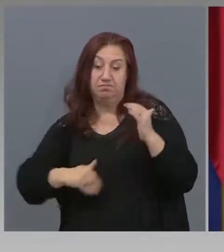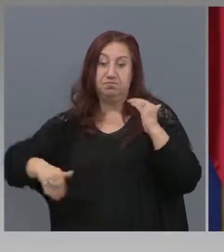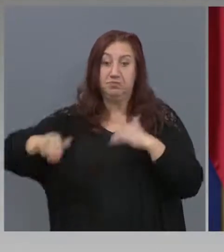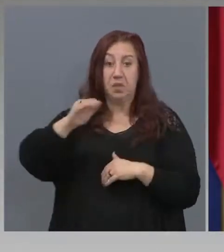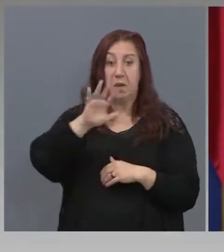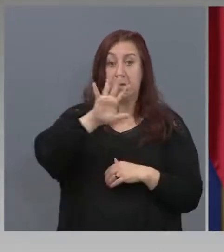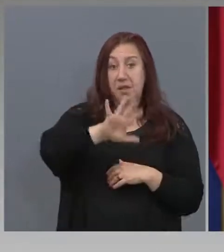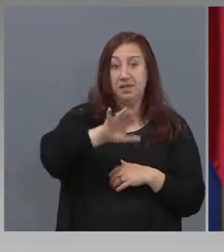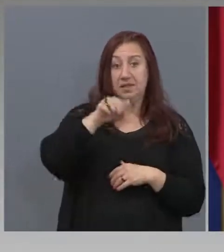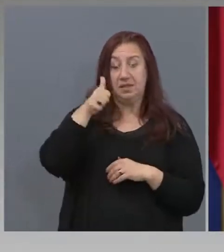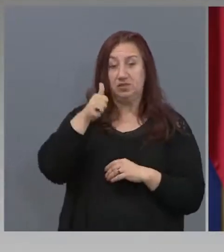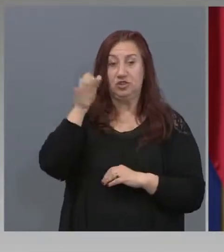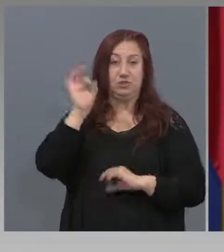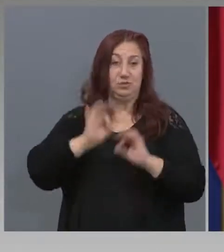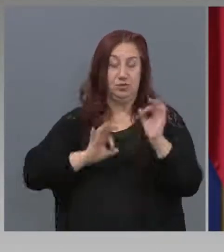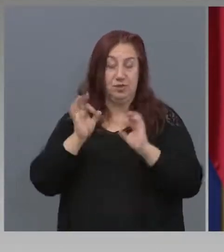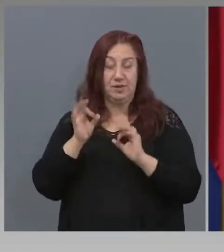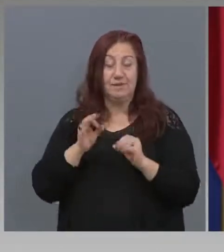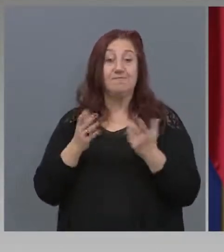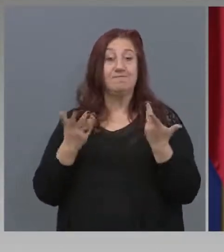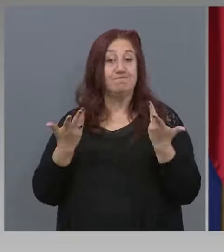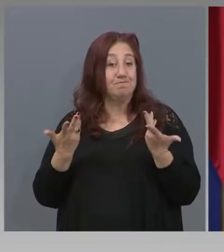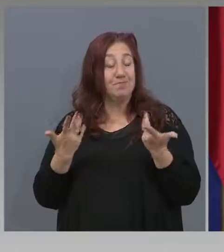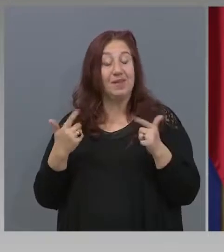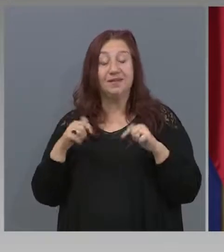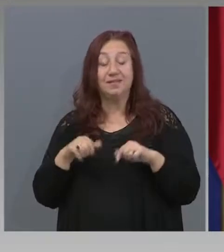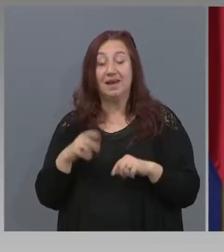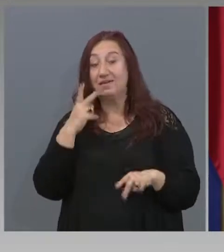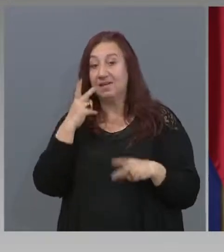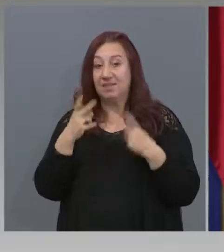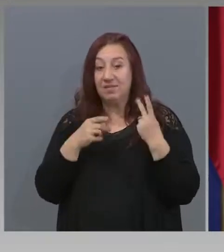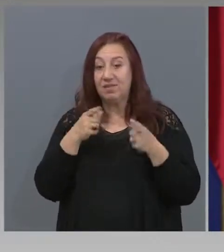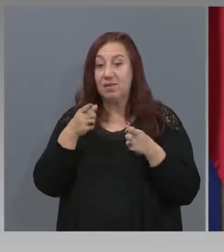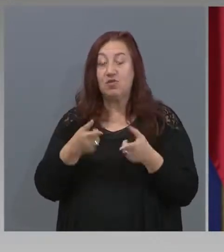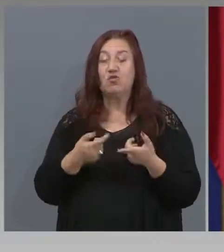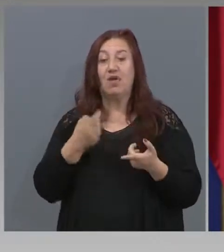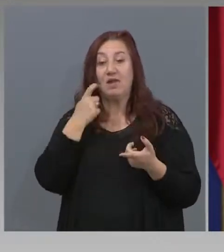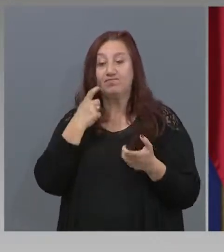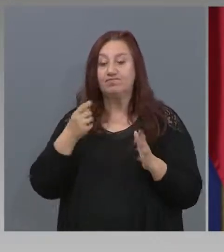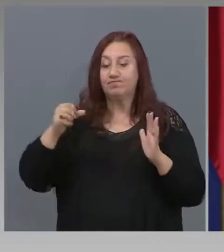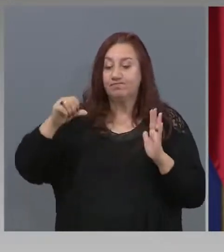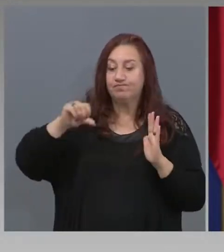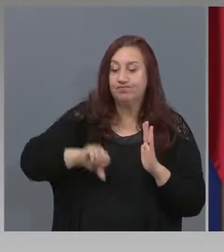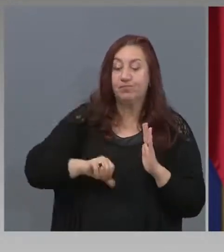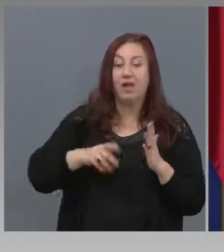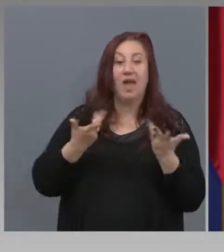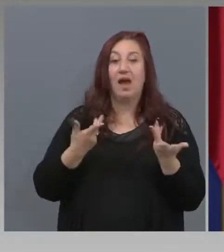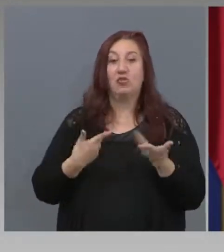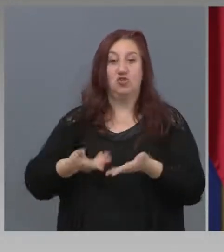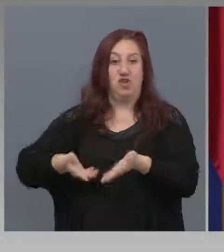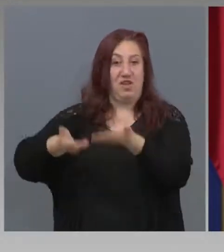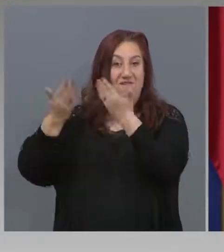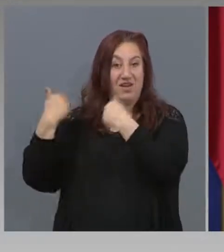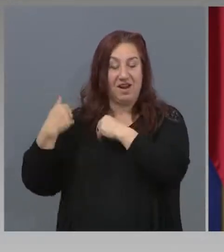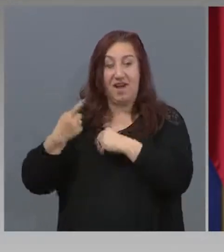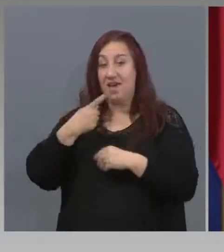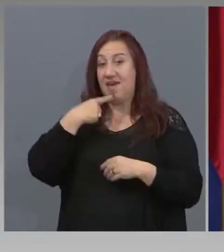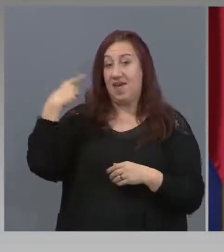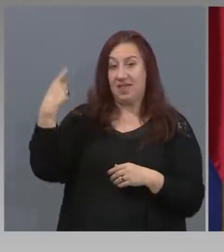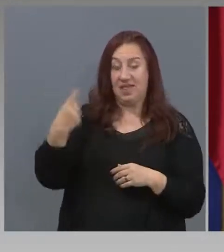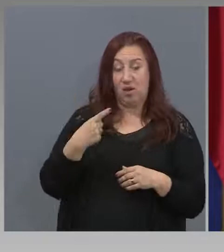6%. Сега трябва да видим това бедствие, колко ще ни върне назад. Една година, година и половина,